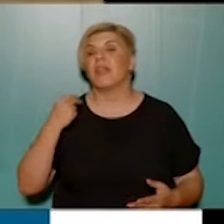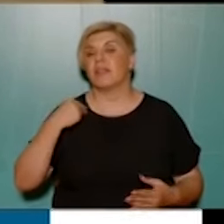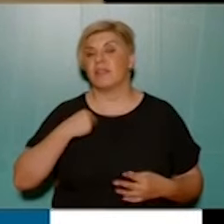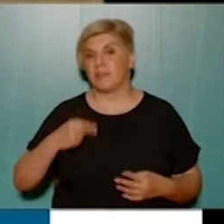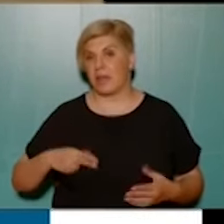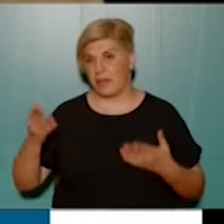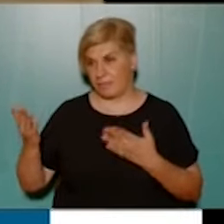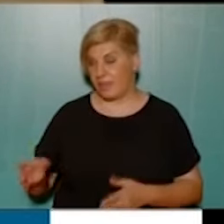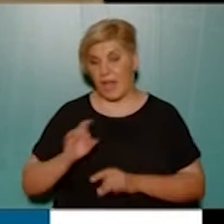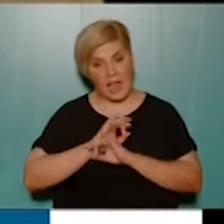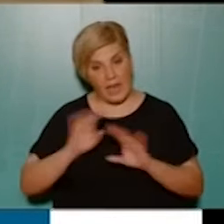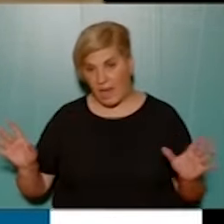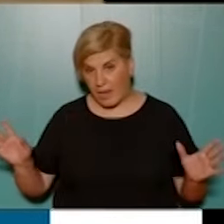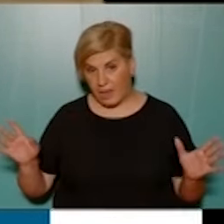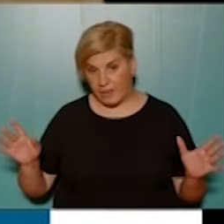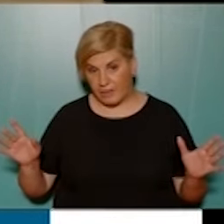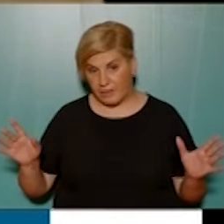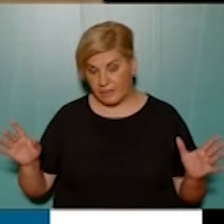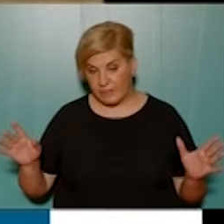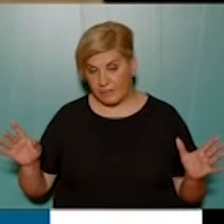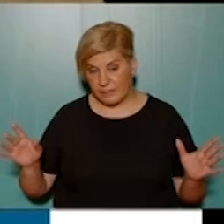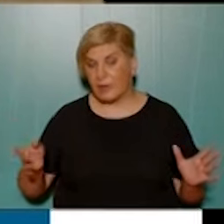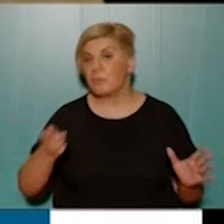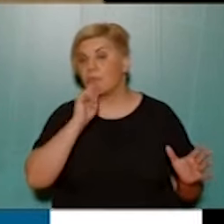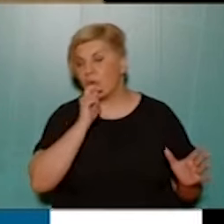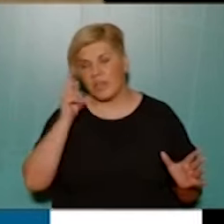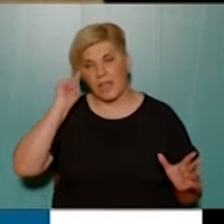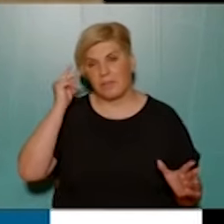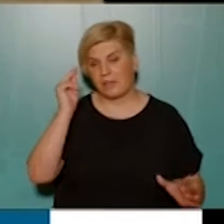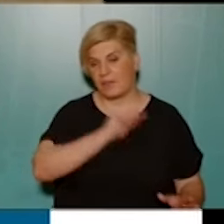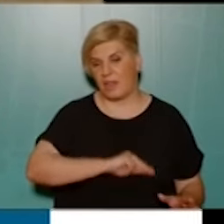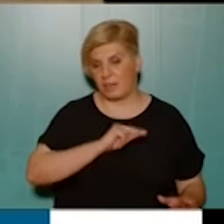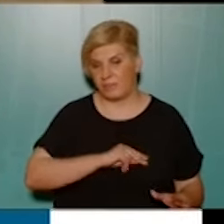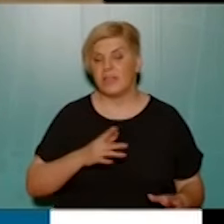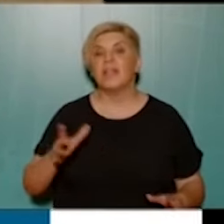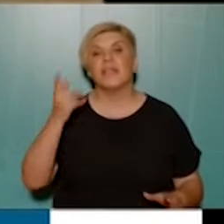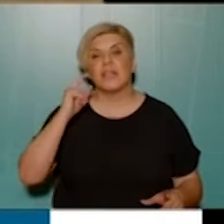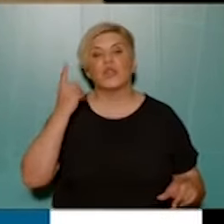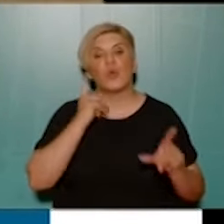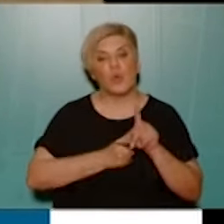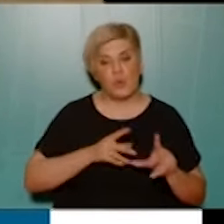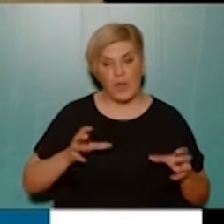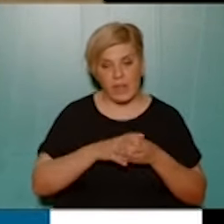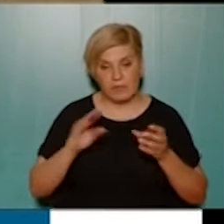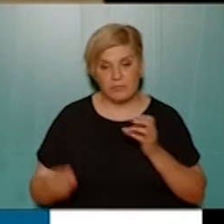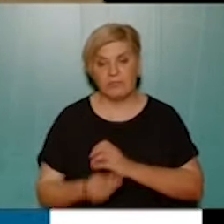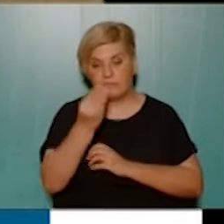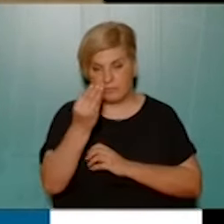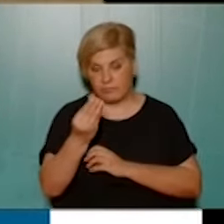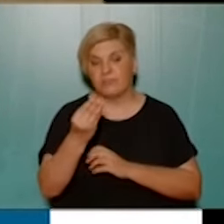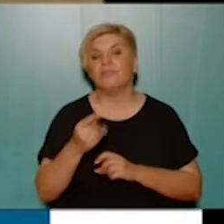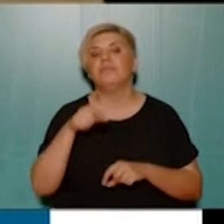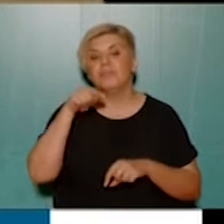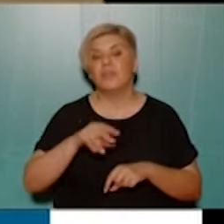για καμία πολιτική εκμετάλλευση. Ξέρετε η λαϊκή συσπήρωση εκλεγμένη της, το ΚΚΕ η